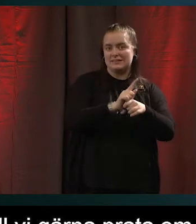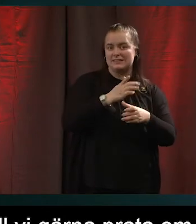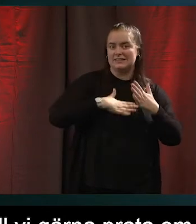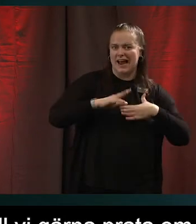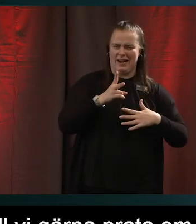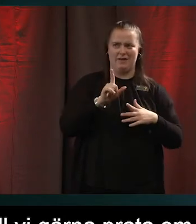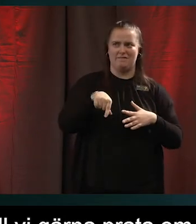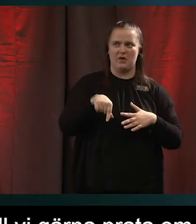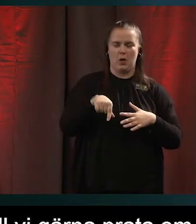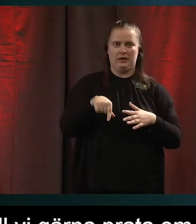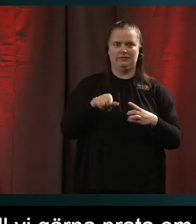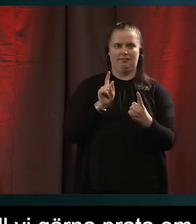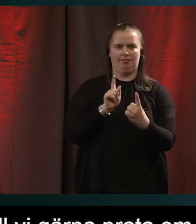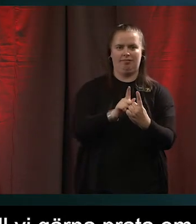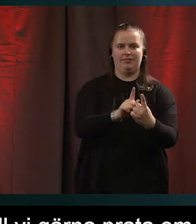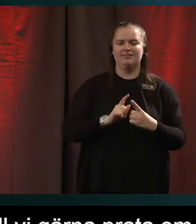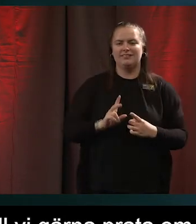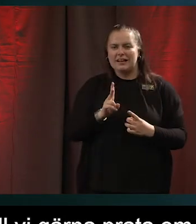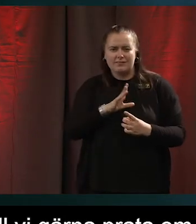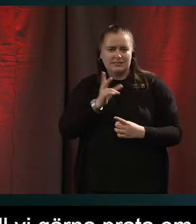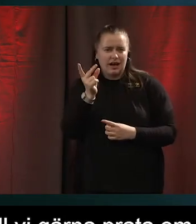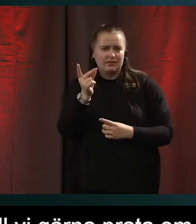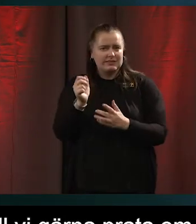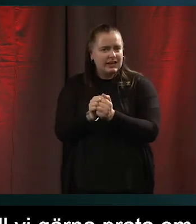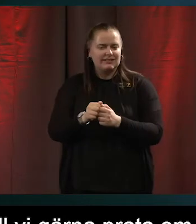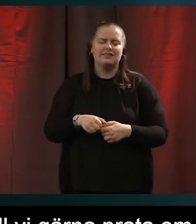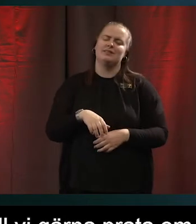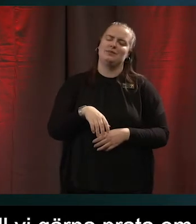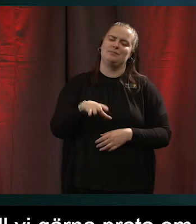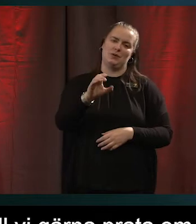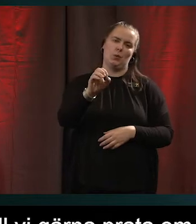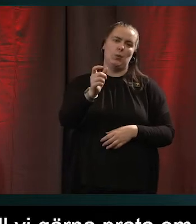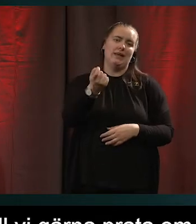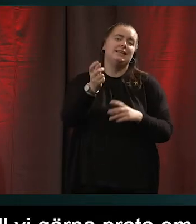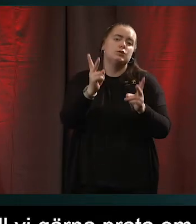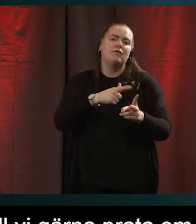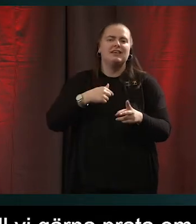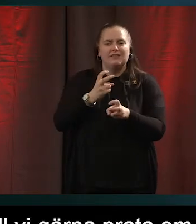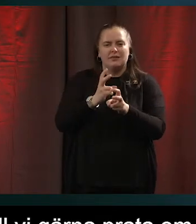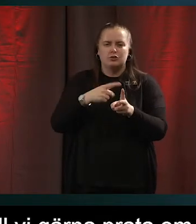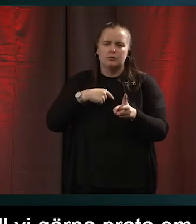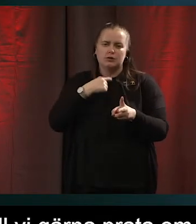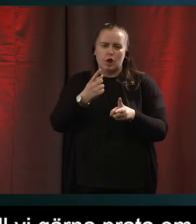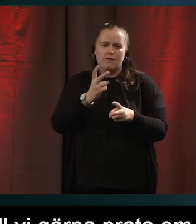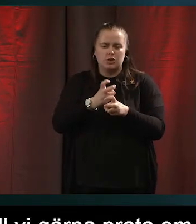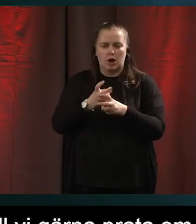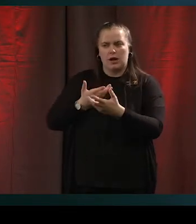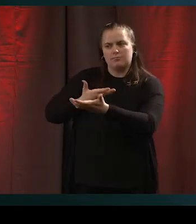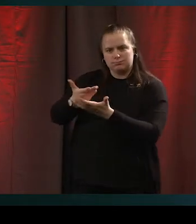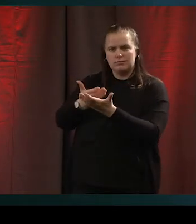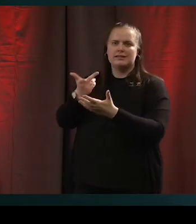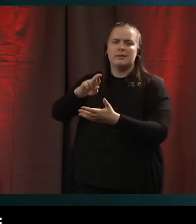Kan ni tränga igenom in i de andra silorna? Ja men lite så, för det är där vi försöker kroka arm då med vår kulturförvaltning, alltså med